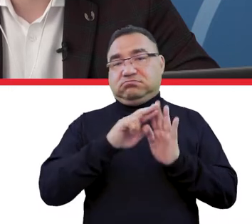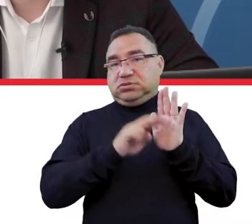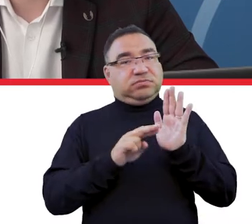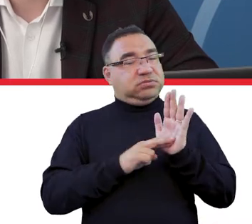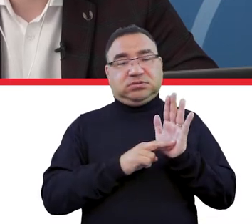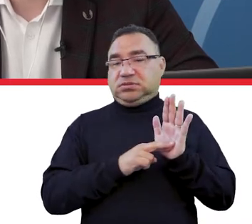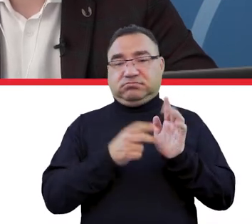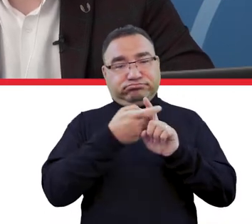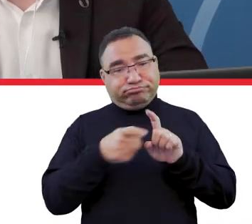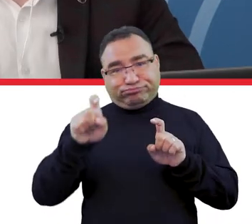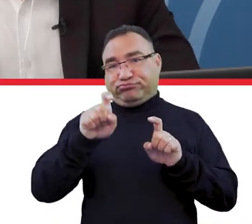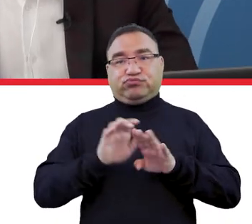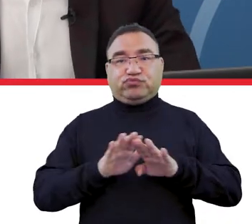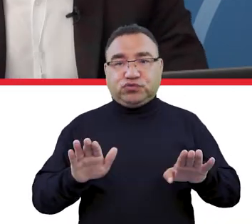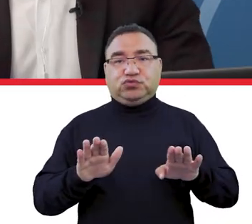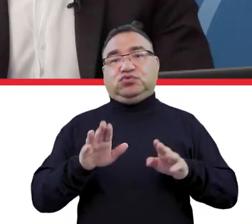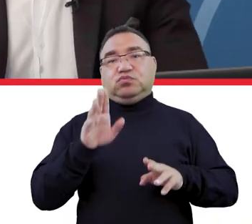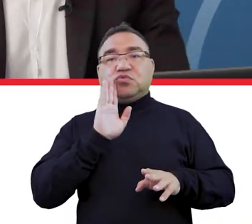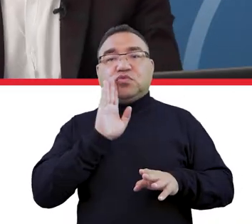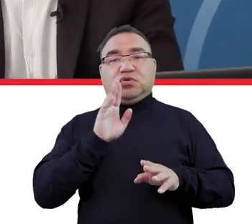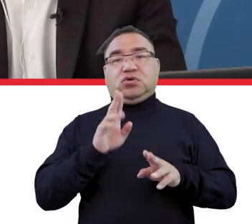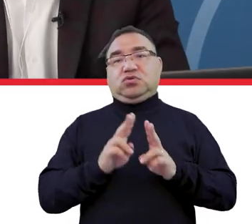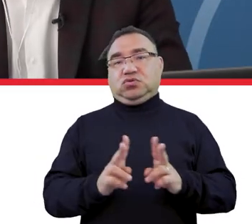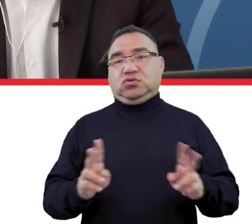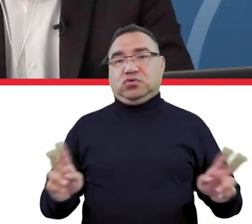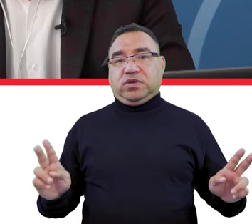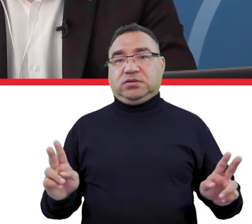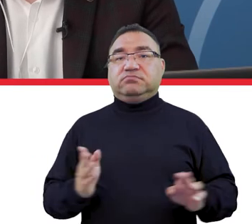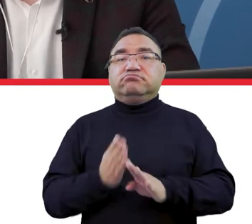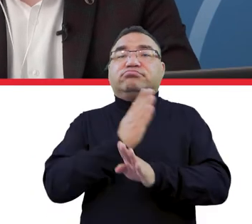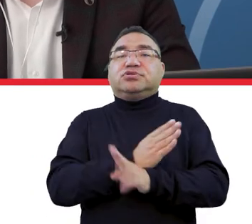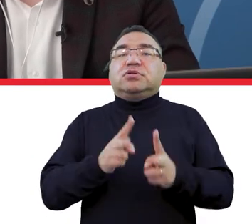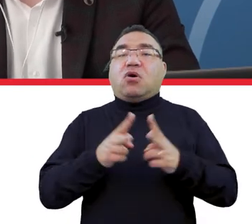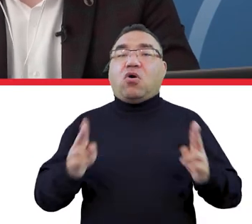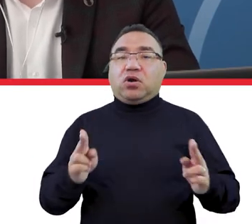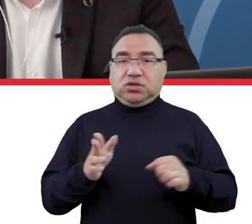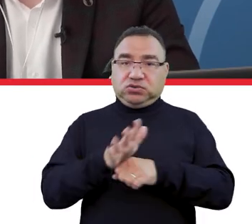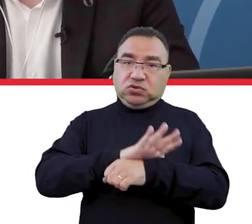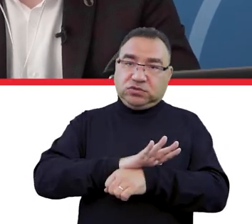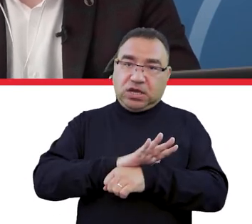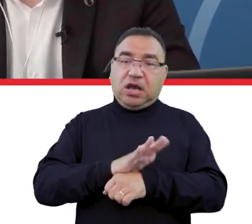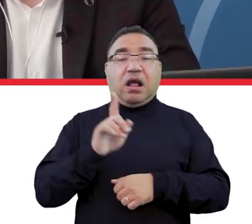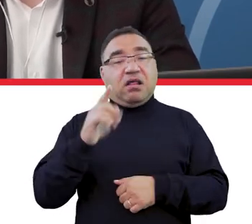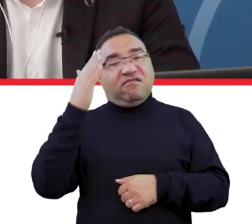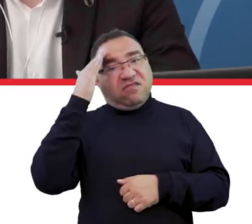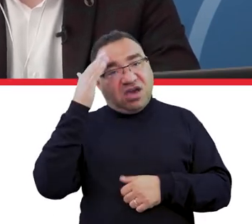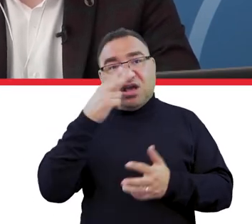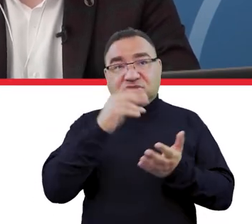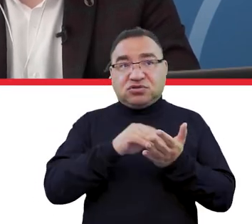przestaje obowiązywać. Wracamy do tej sytuacji praktycznie sprzed pandemii, ale bogaci się o doświadczenia.